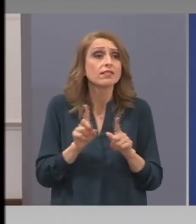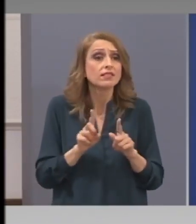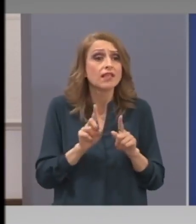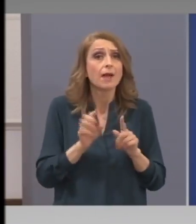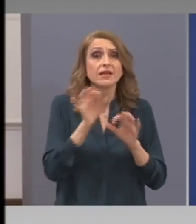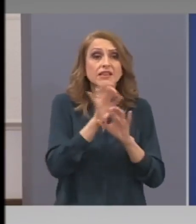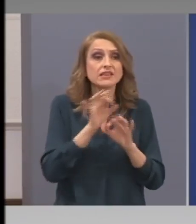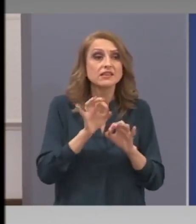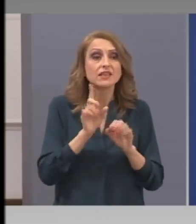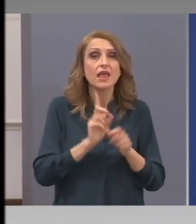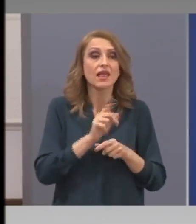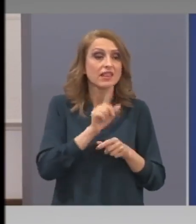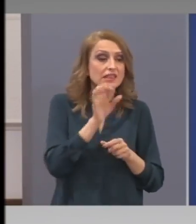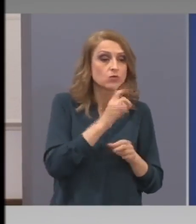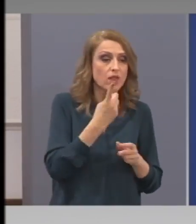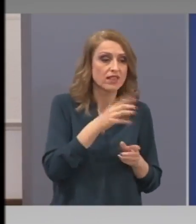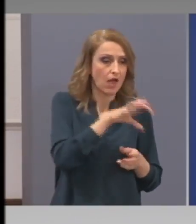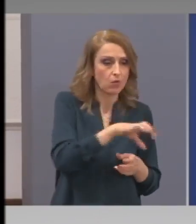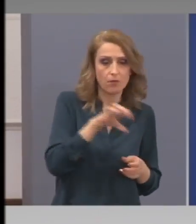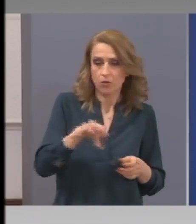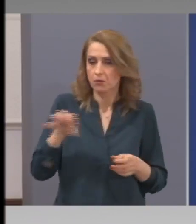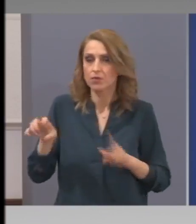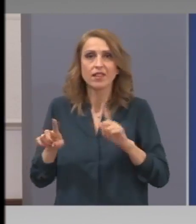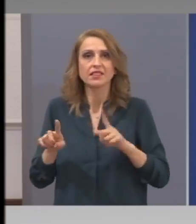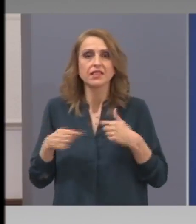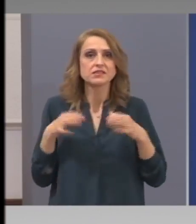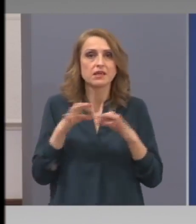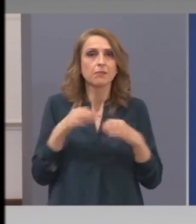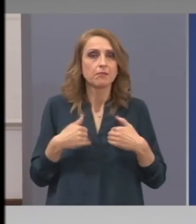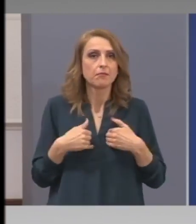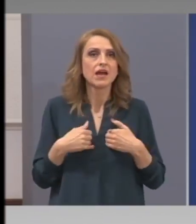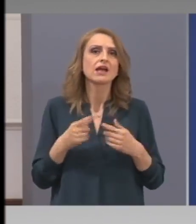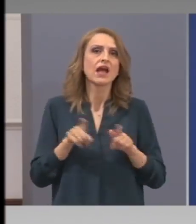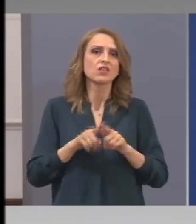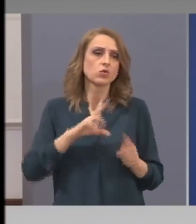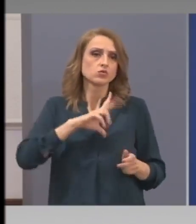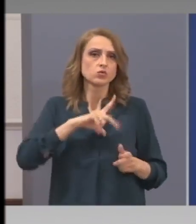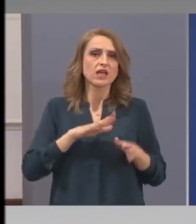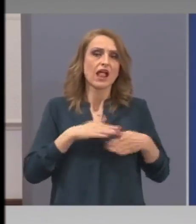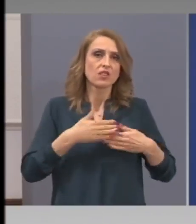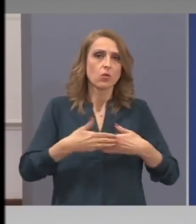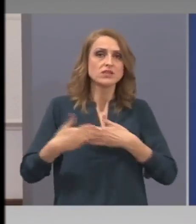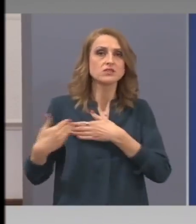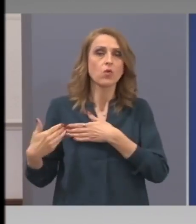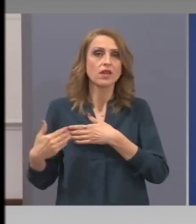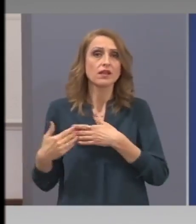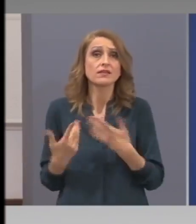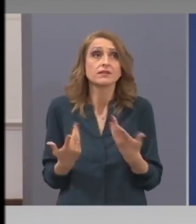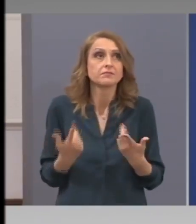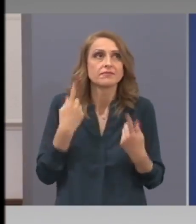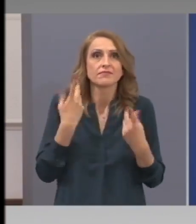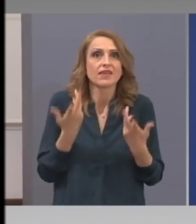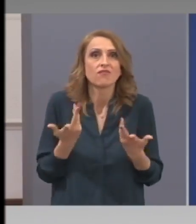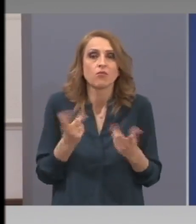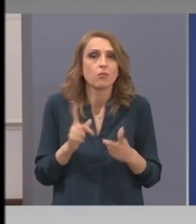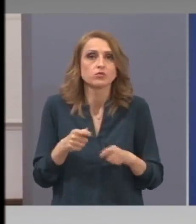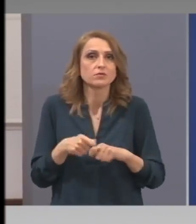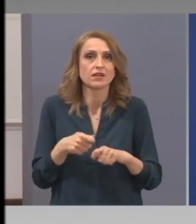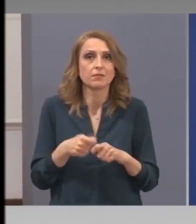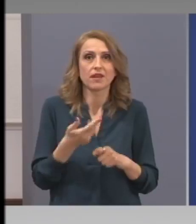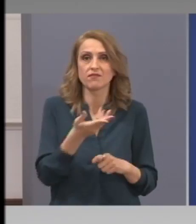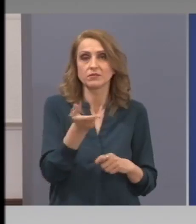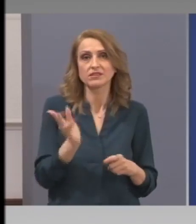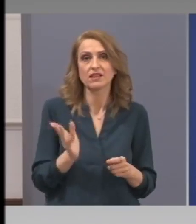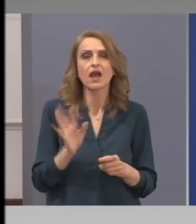хипотези, те са социално изолирани и едва ли можем много да направим за тях. Те по-скоро спазват